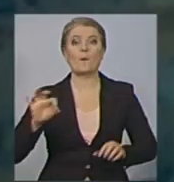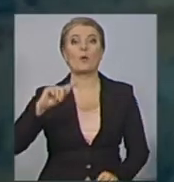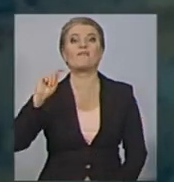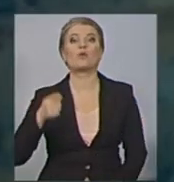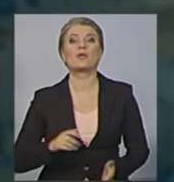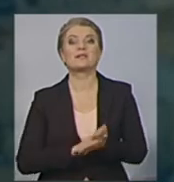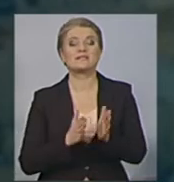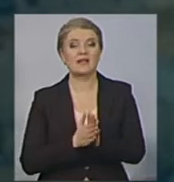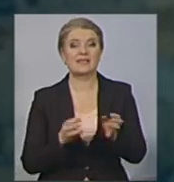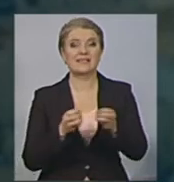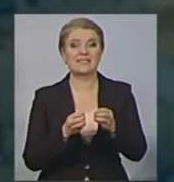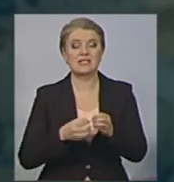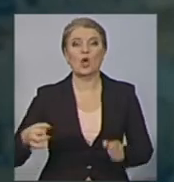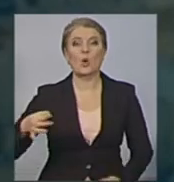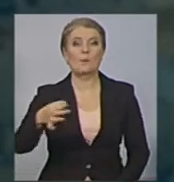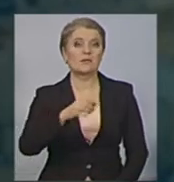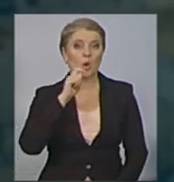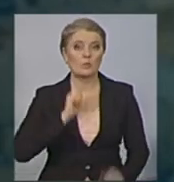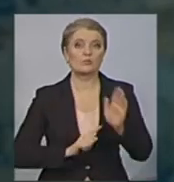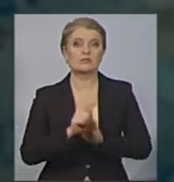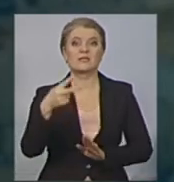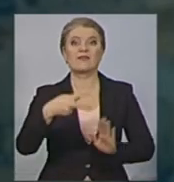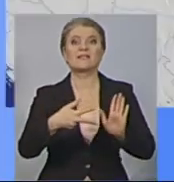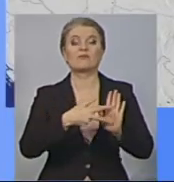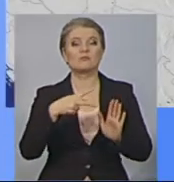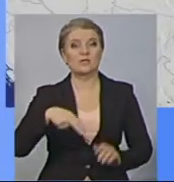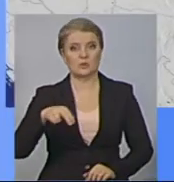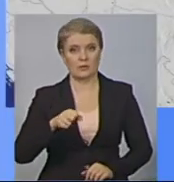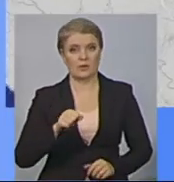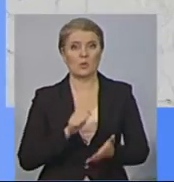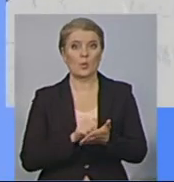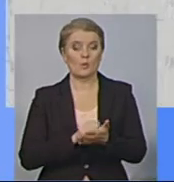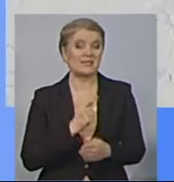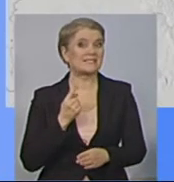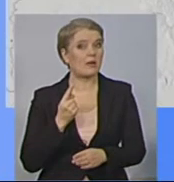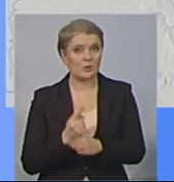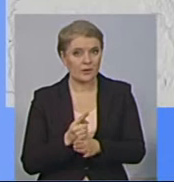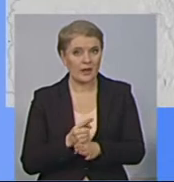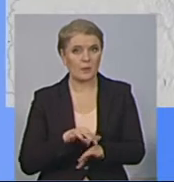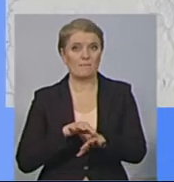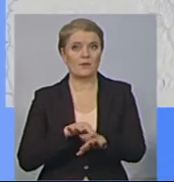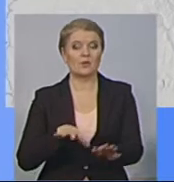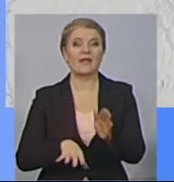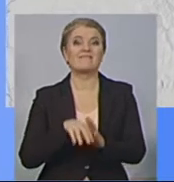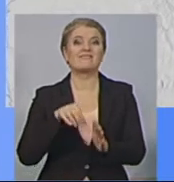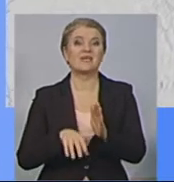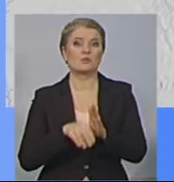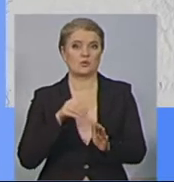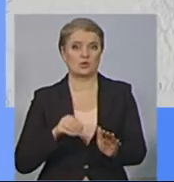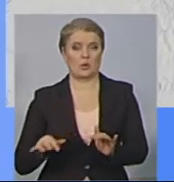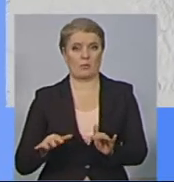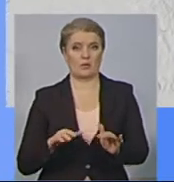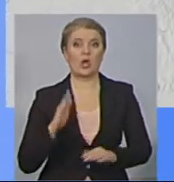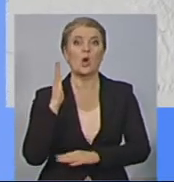стан у 10 областях України набрав сили 28 листопада. Документ забороняє проводити будь-які виборчі кампанії. Голосування за депутатів та